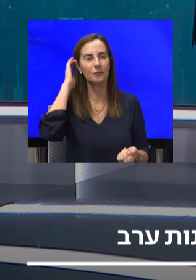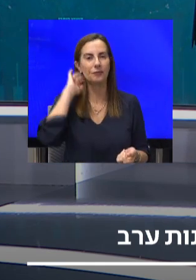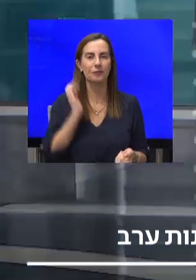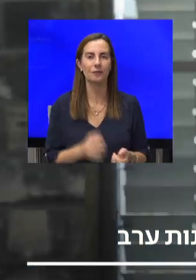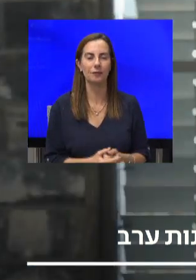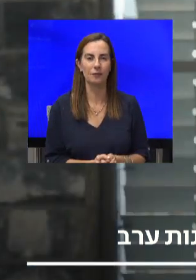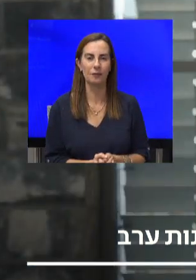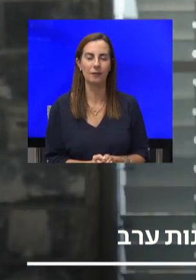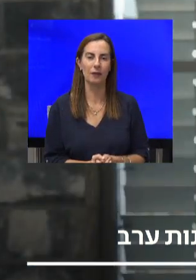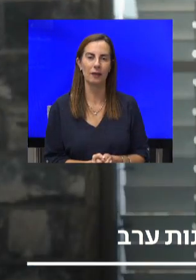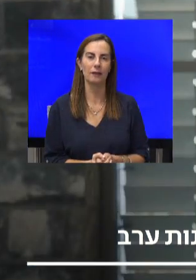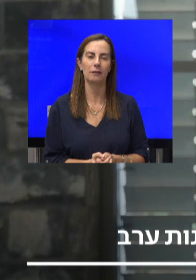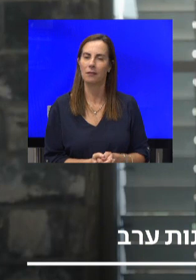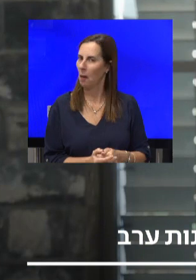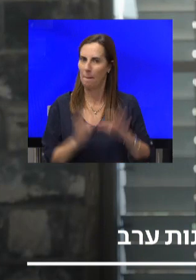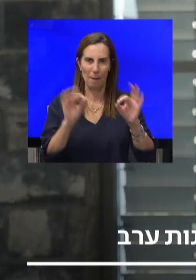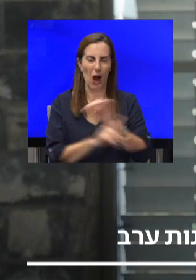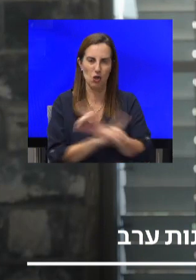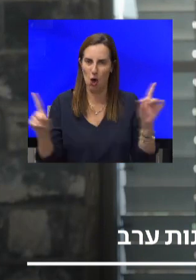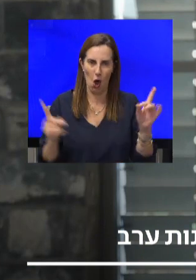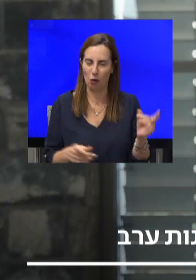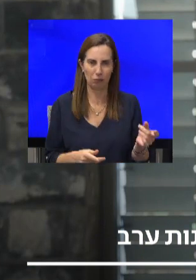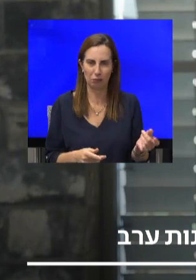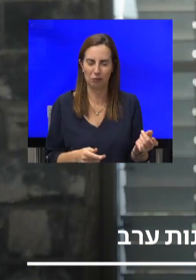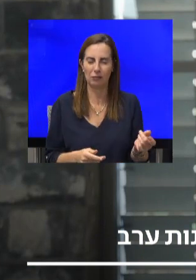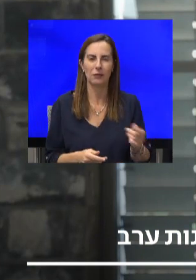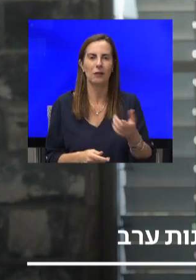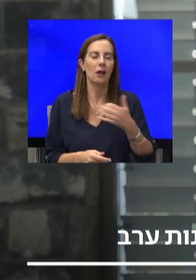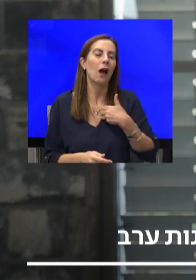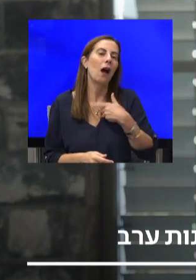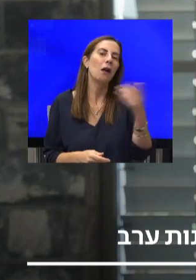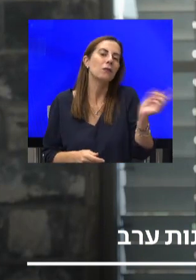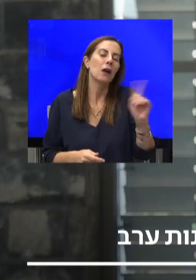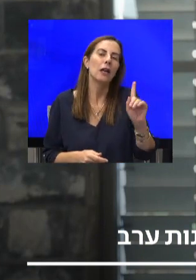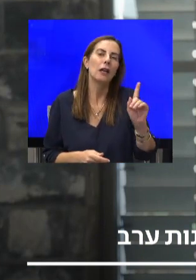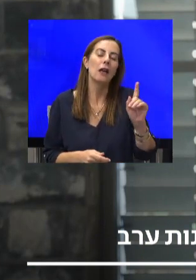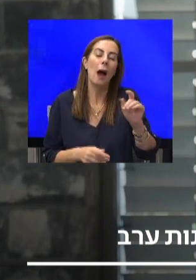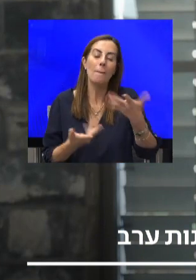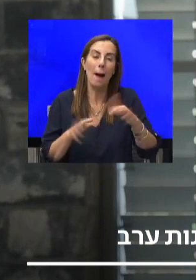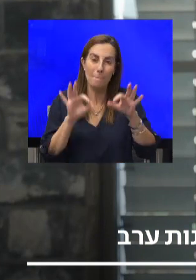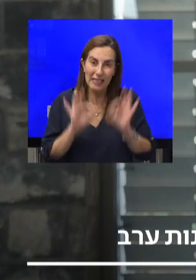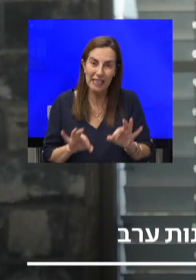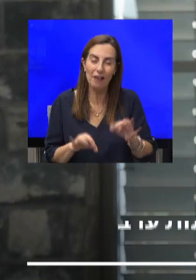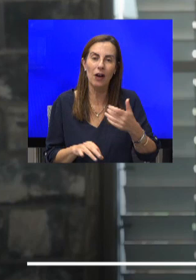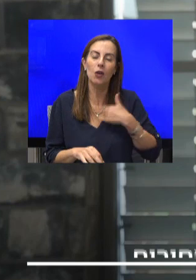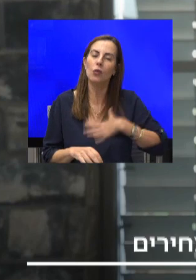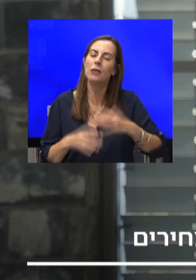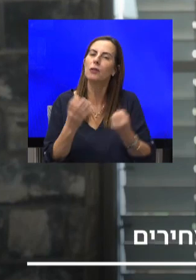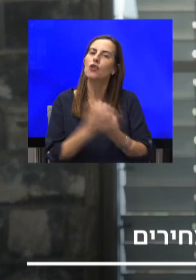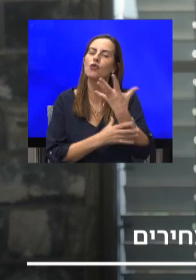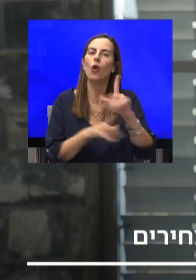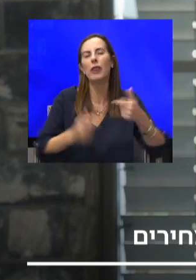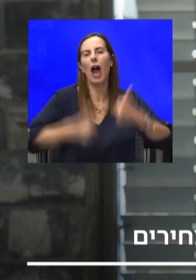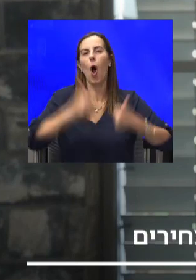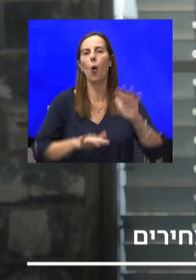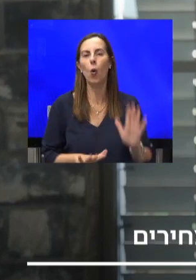לחלוטין לא, וגם אף חברה לא מחליטה באיזה מחיר היא מוכרת את הגז שלה. המציאות היא מציאות שאנחנו עוצרים פה שוק, עוצרים פה שוק תחרותי, ואני חושב